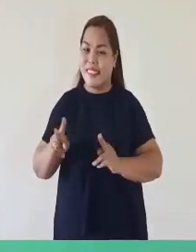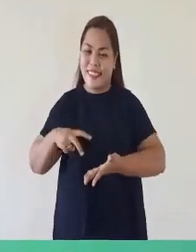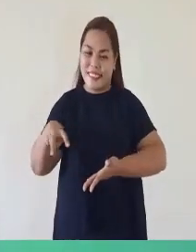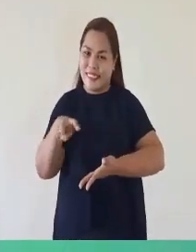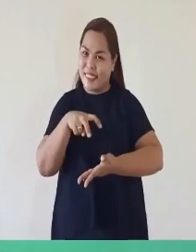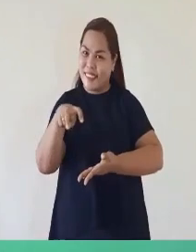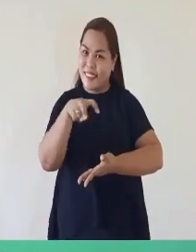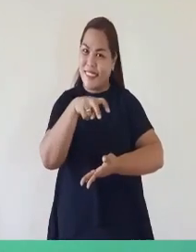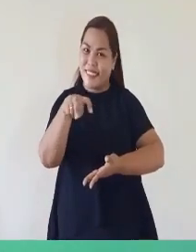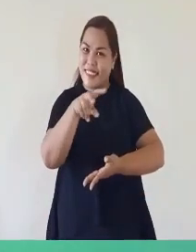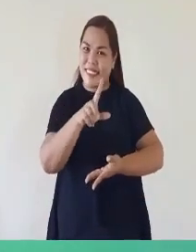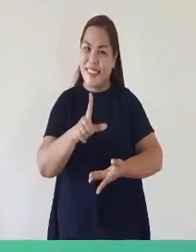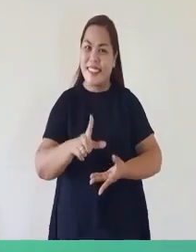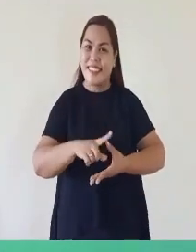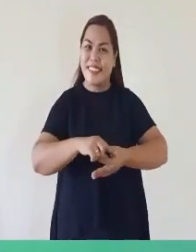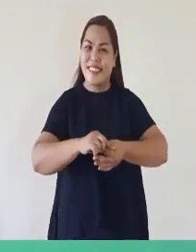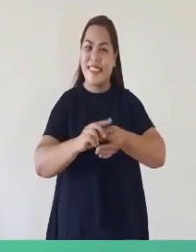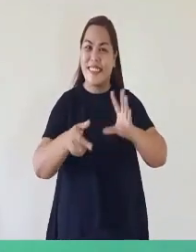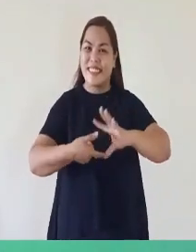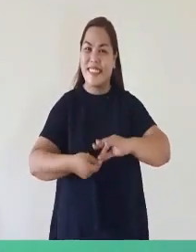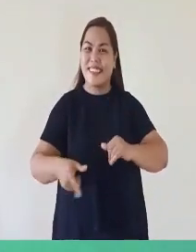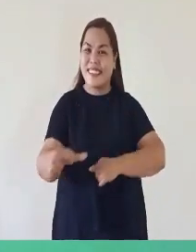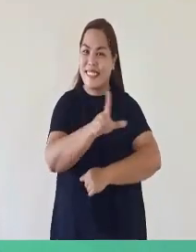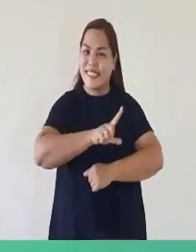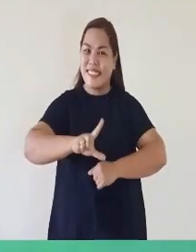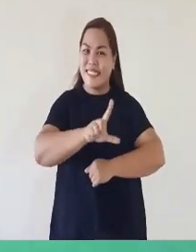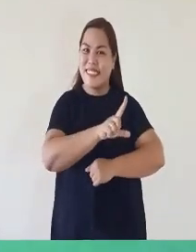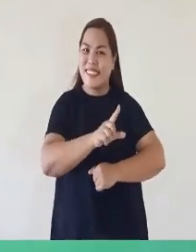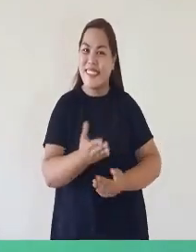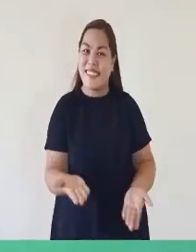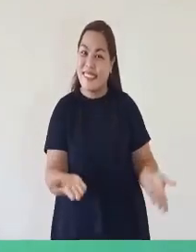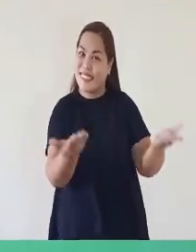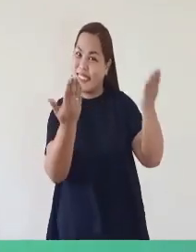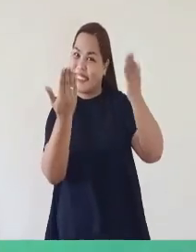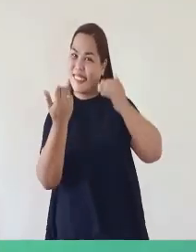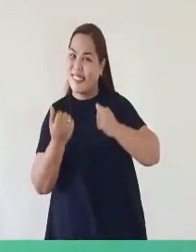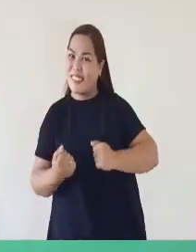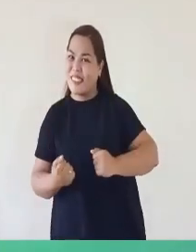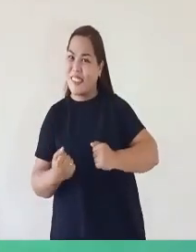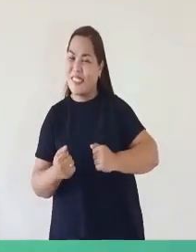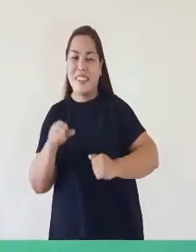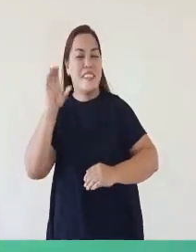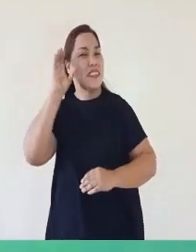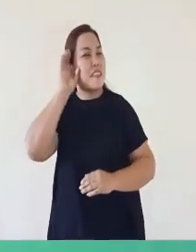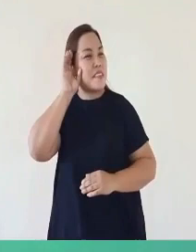maglakbay Sa kabaan ng kwento ng bayan ko Halina Makinib